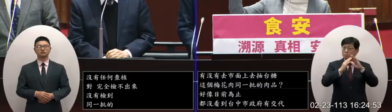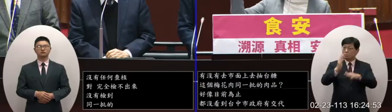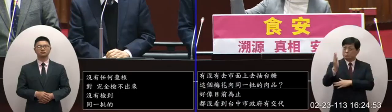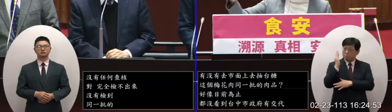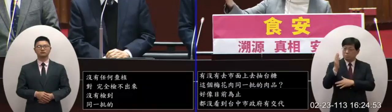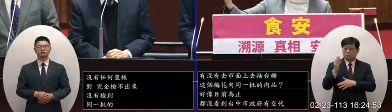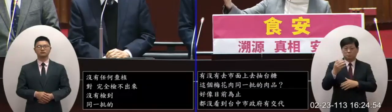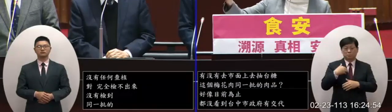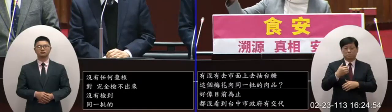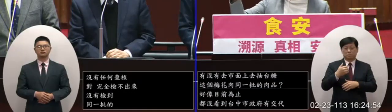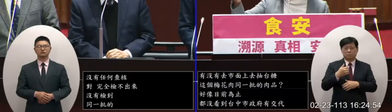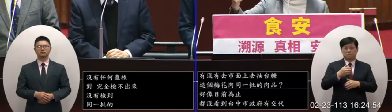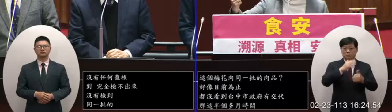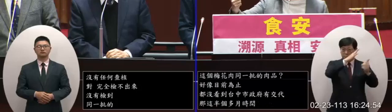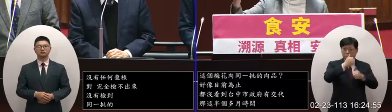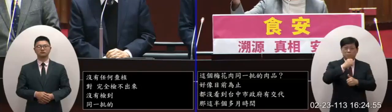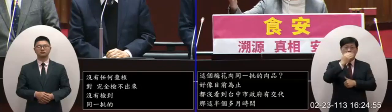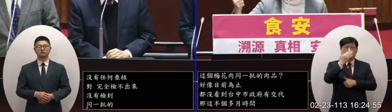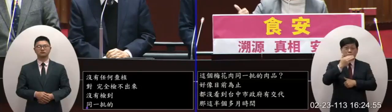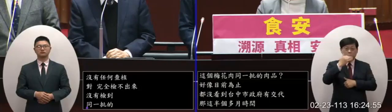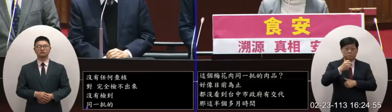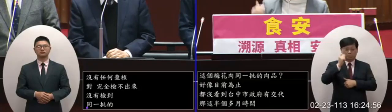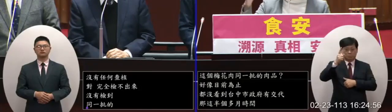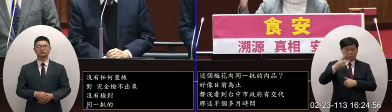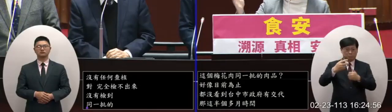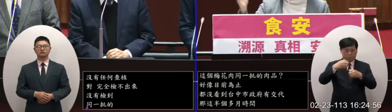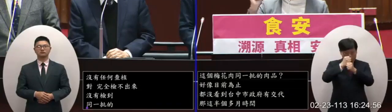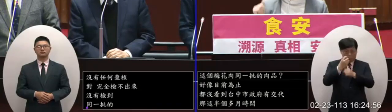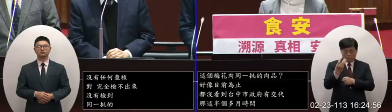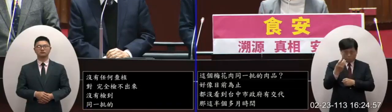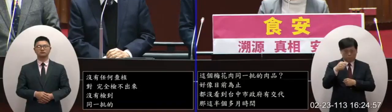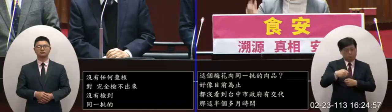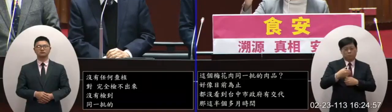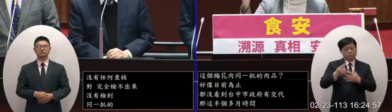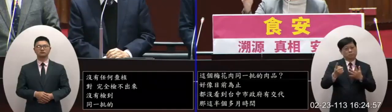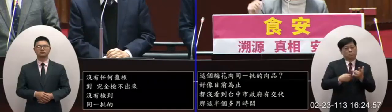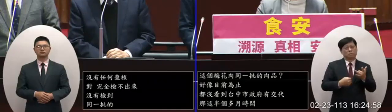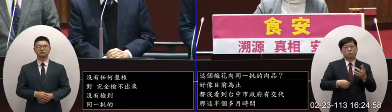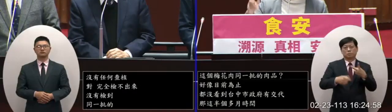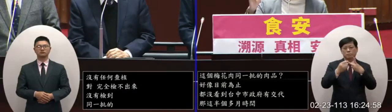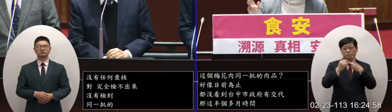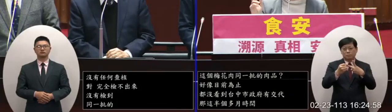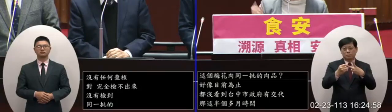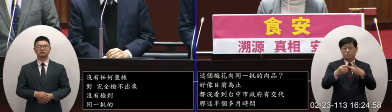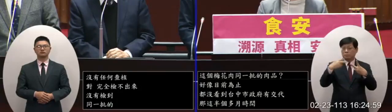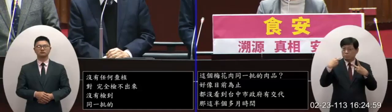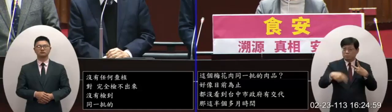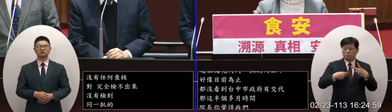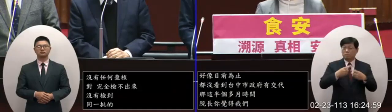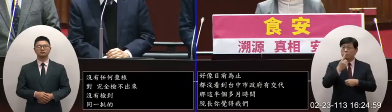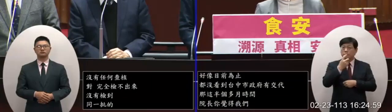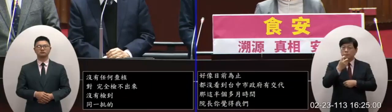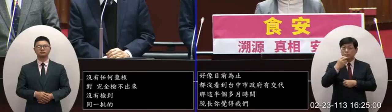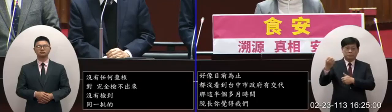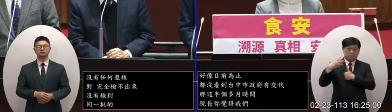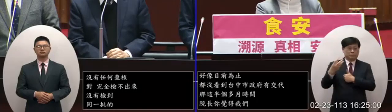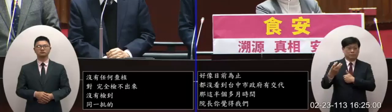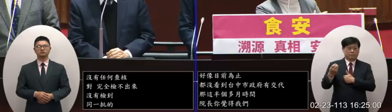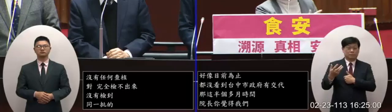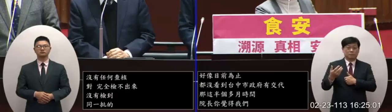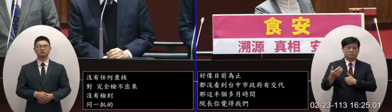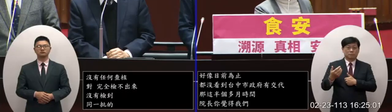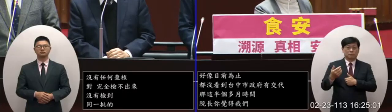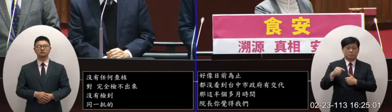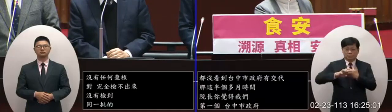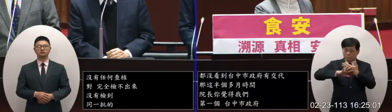政府沒有讓台糖申請復驗這個程序第二個也沒讓中央知道那